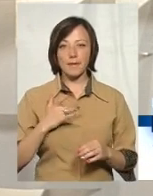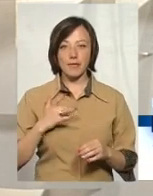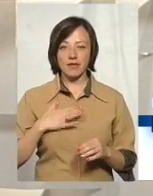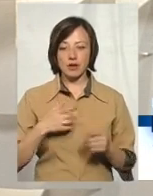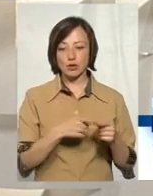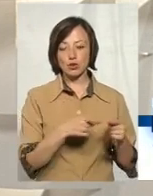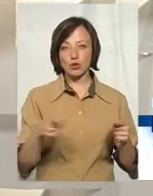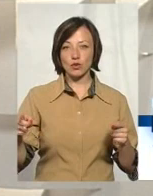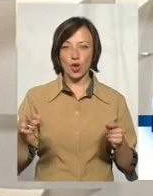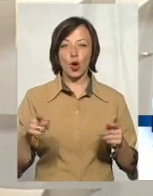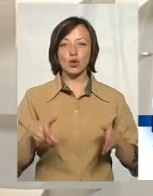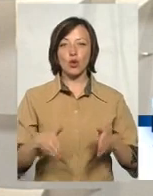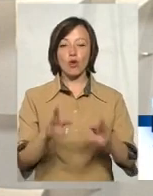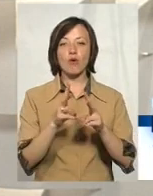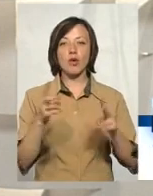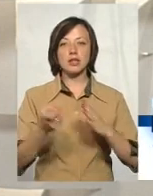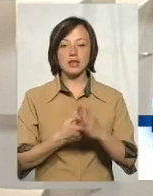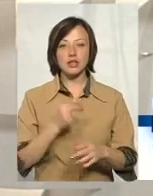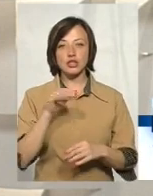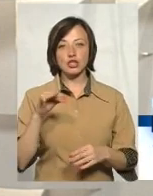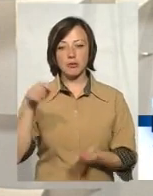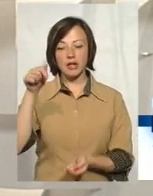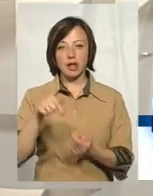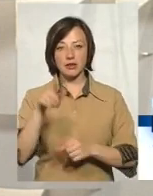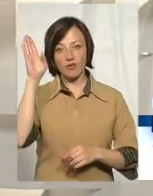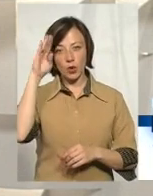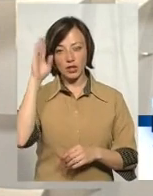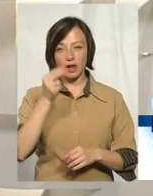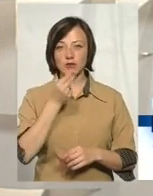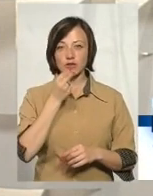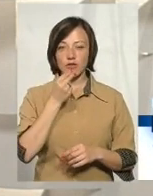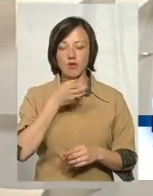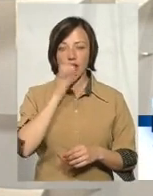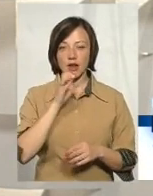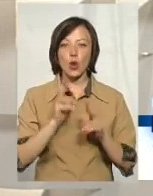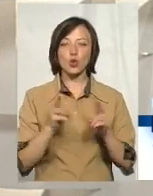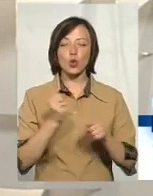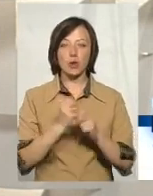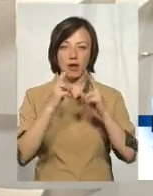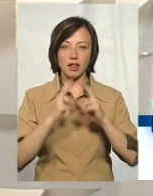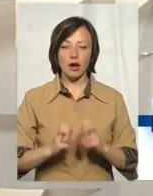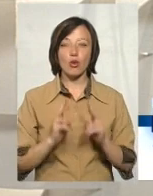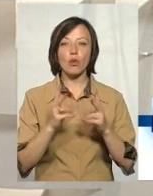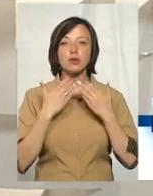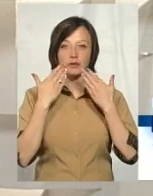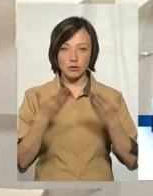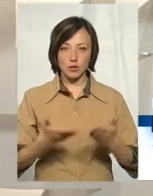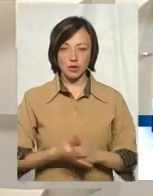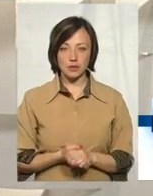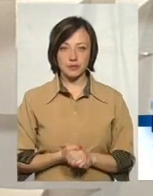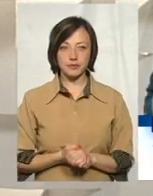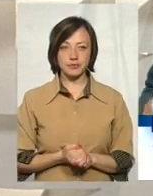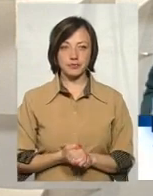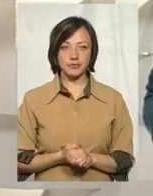здорож здоров'я. З кого можна дізнатися, чи придатна там вода для вживання? У що лобиція аналитів, до кого можна звернутися?